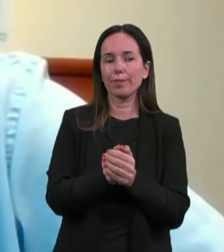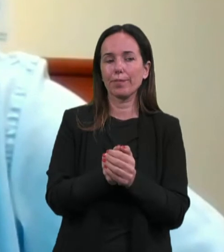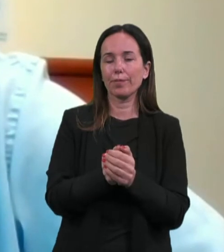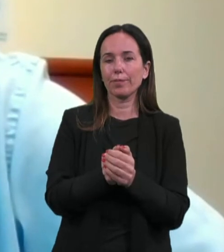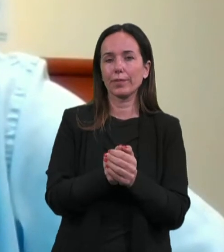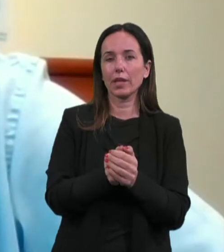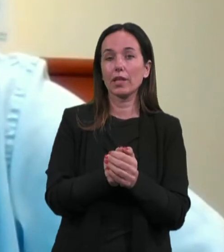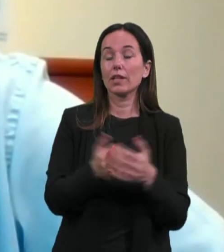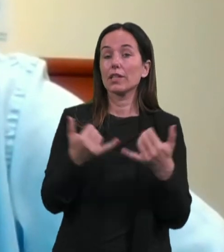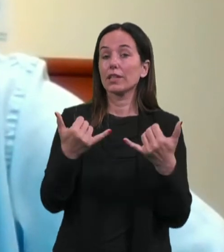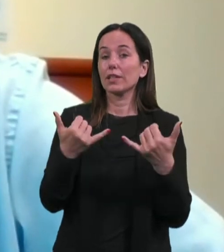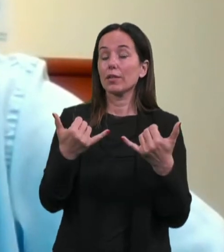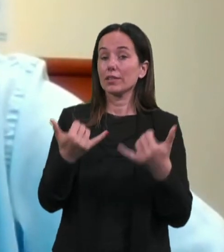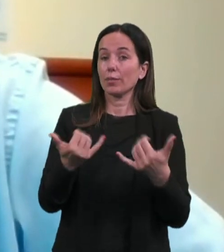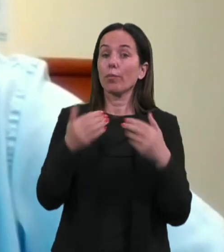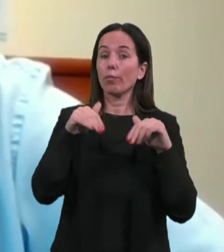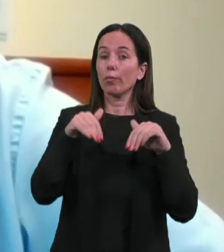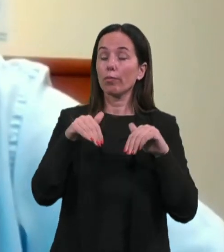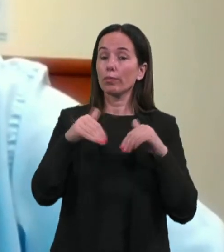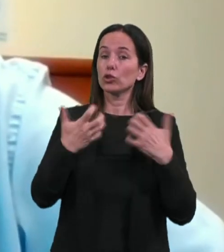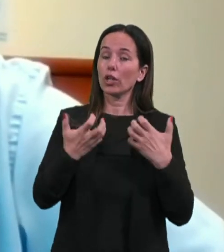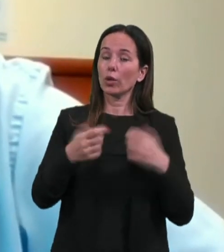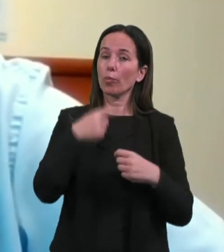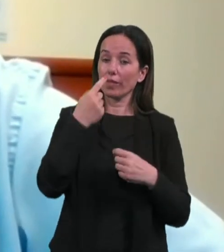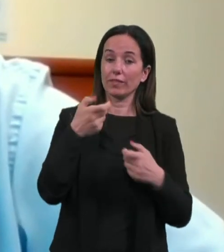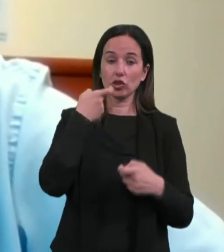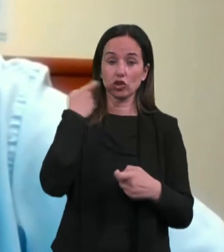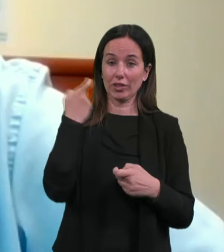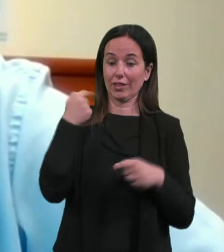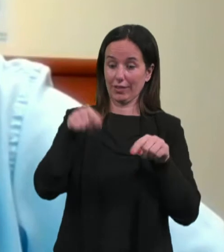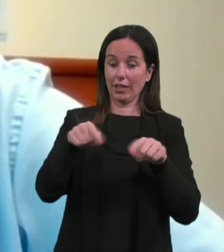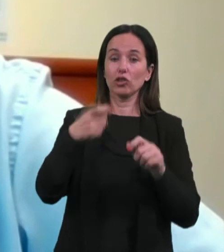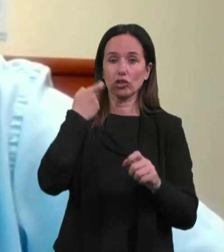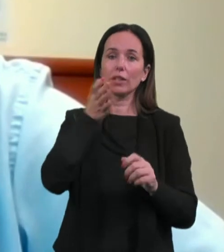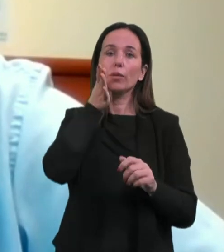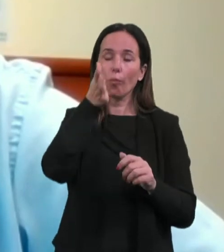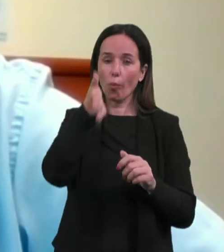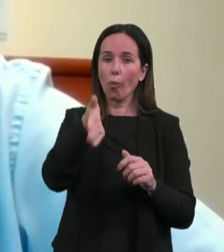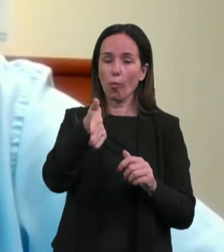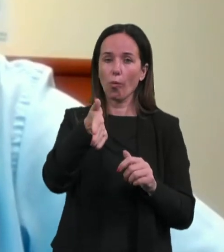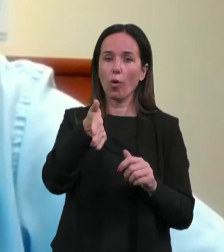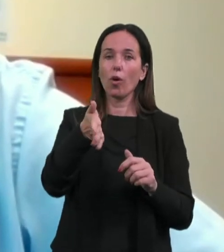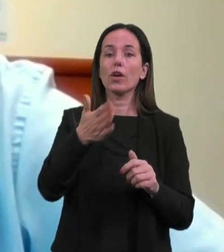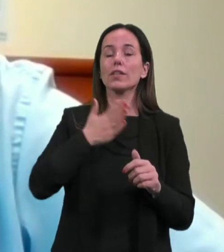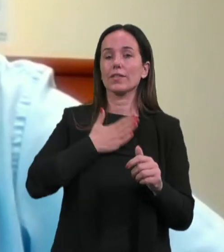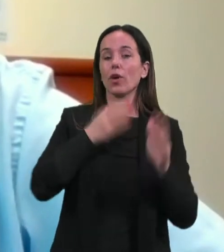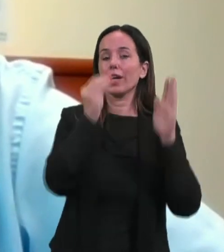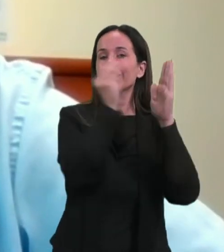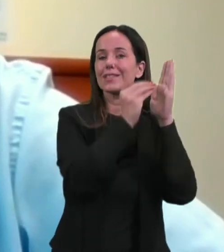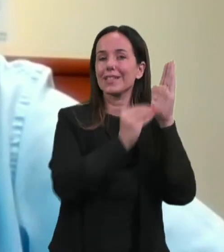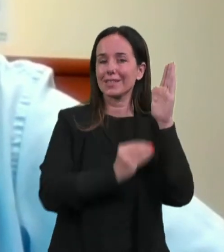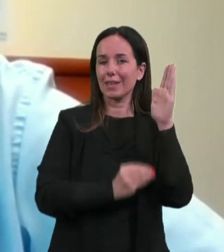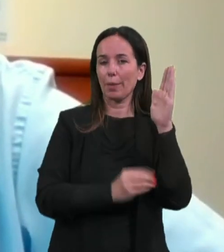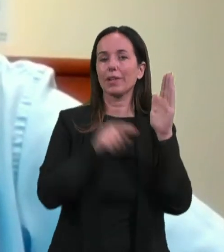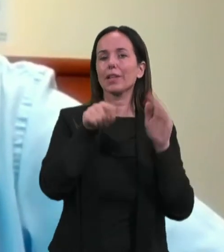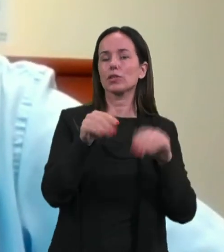Zdaj moram povedati, da ta četrtak bomo iz svojega seznama, tam,